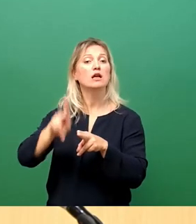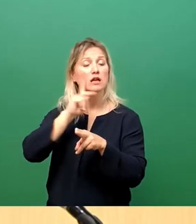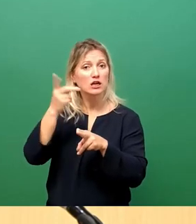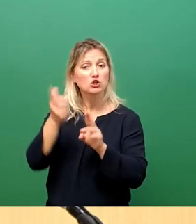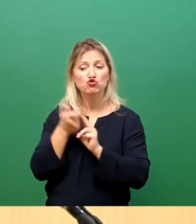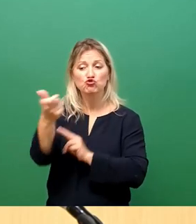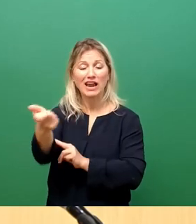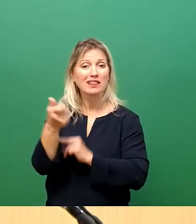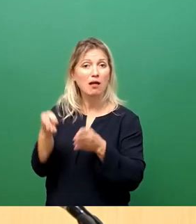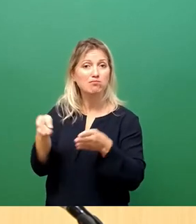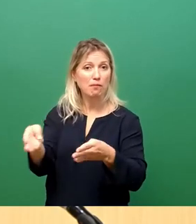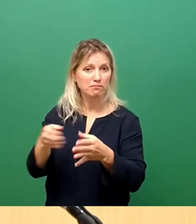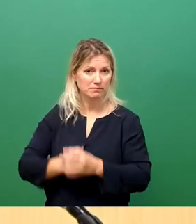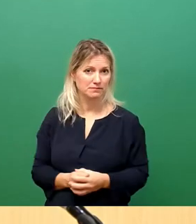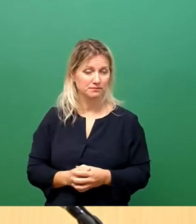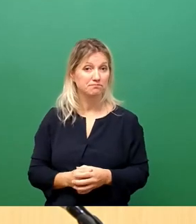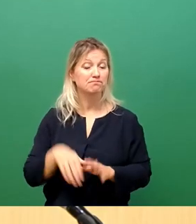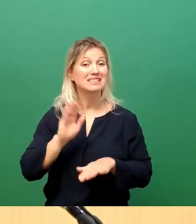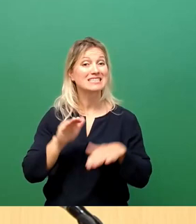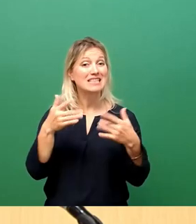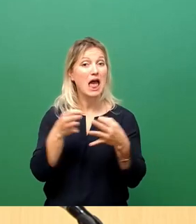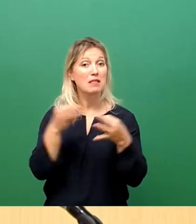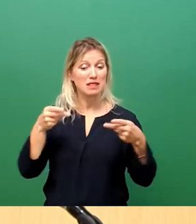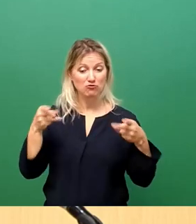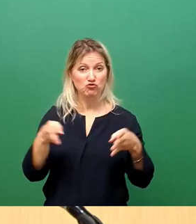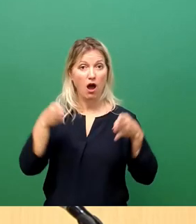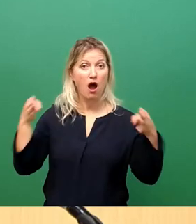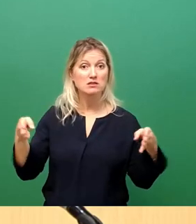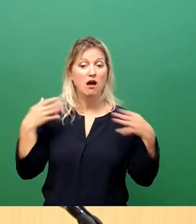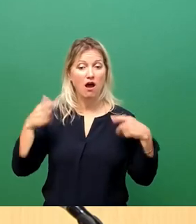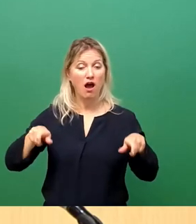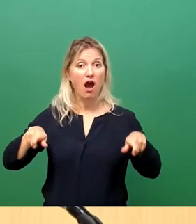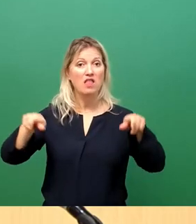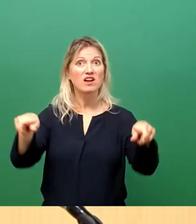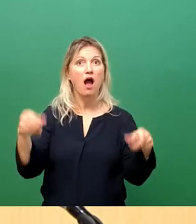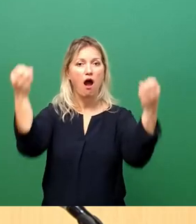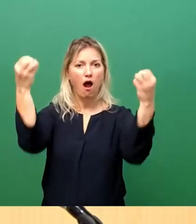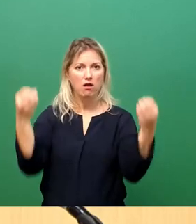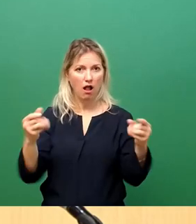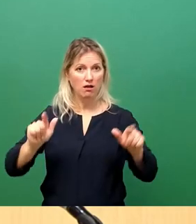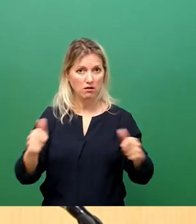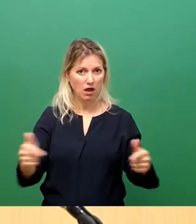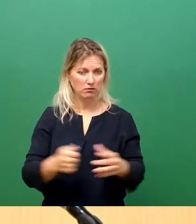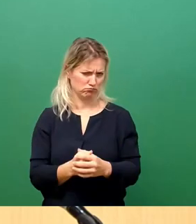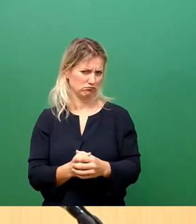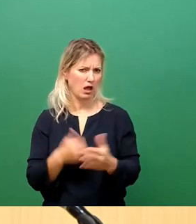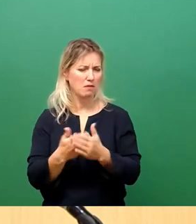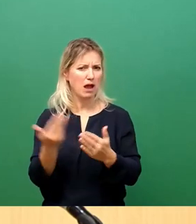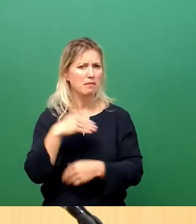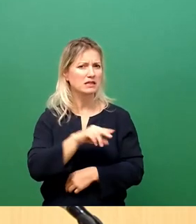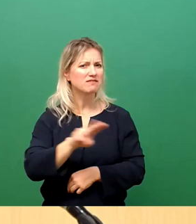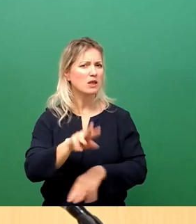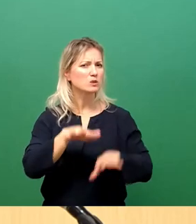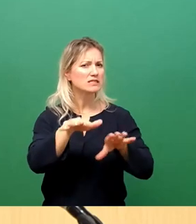2, man kann bei 10 Meter Straße keine Radverkehrsanlagen anbringen. Fritz-Reuter-Straße 2010 im Bestand